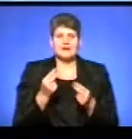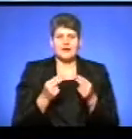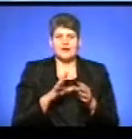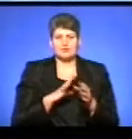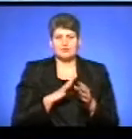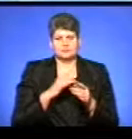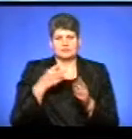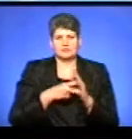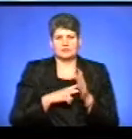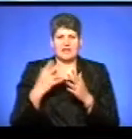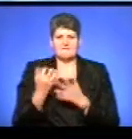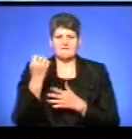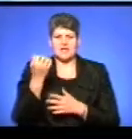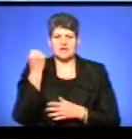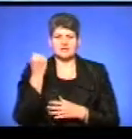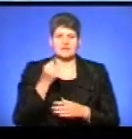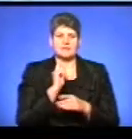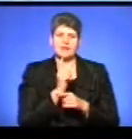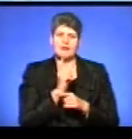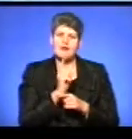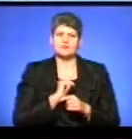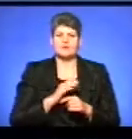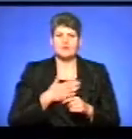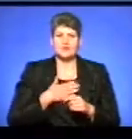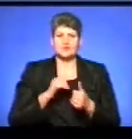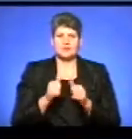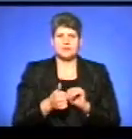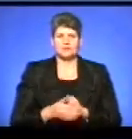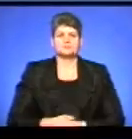на виграш. Ми накатували нашу заміну.